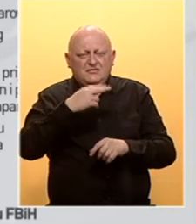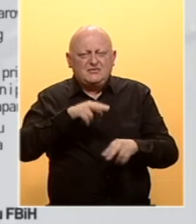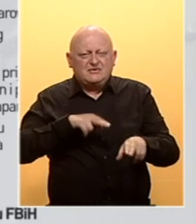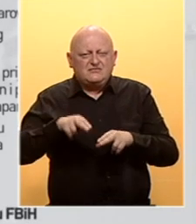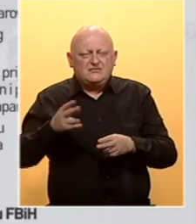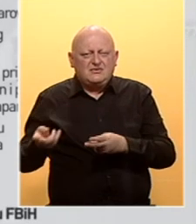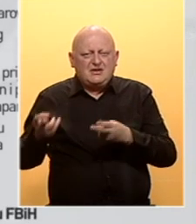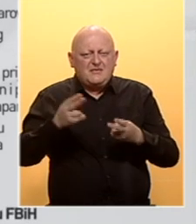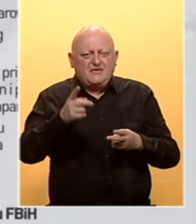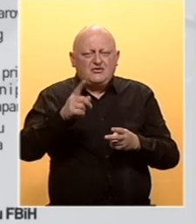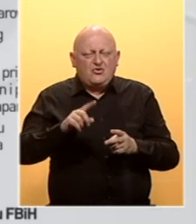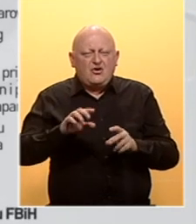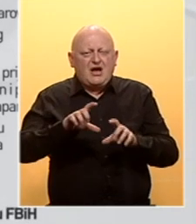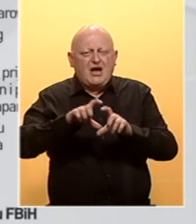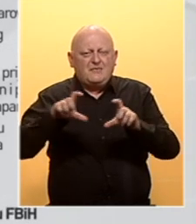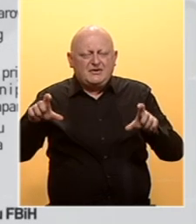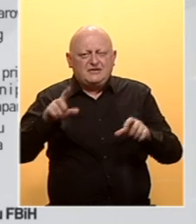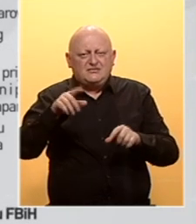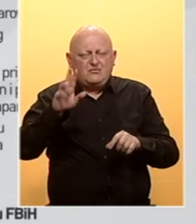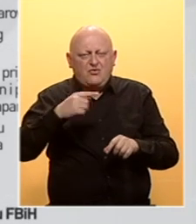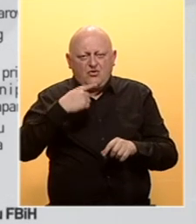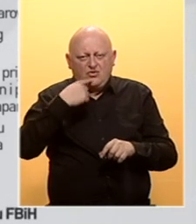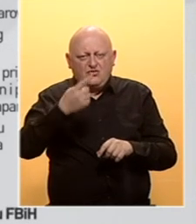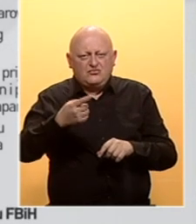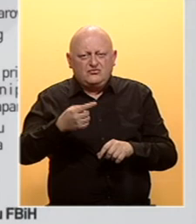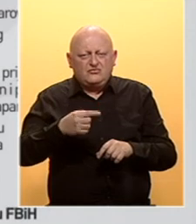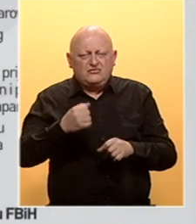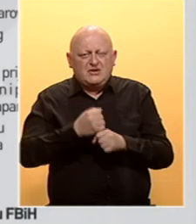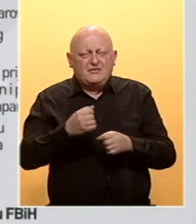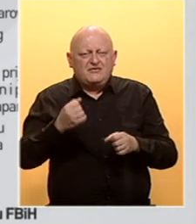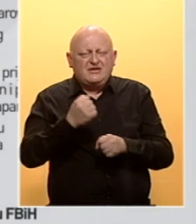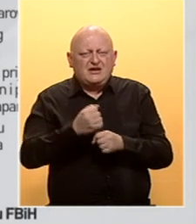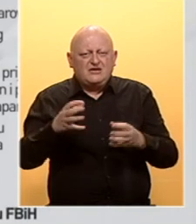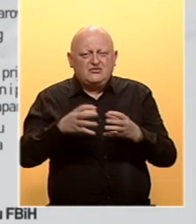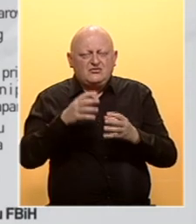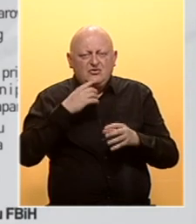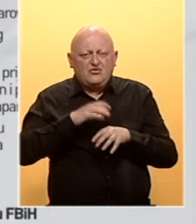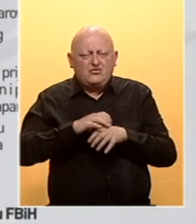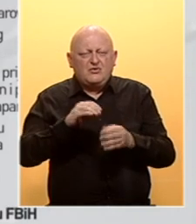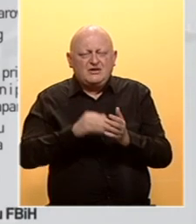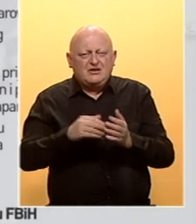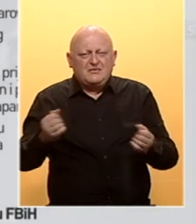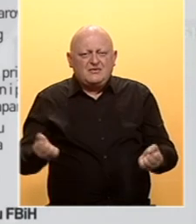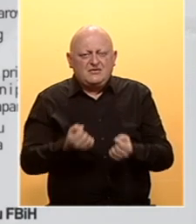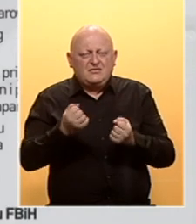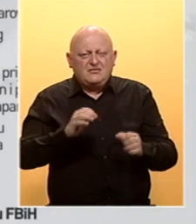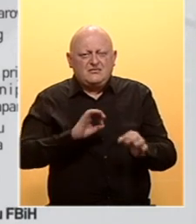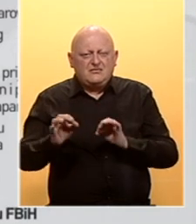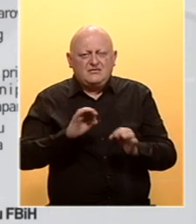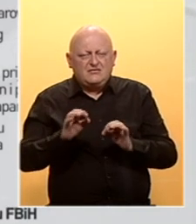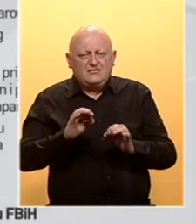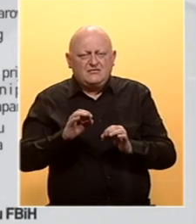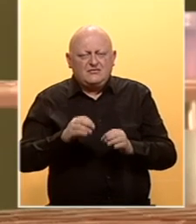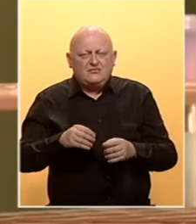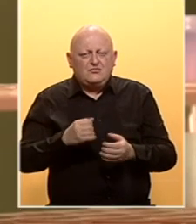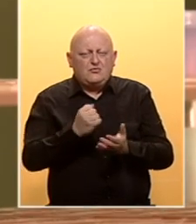razmatra i nabavku tog aparata. Za sada mogu reći da smo formili radnu grupu koja bi provodila potrebne aktivnosti i pripremili transfuzijski